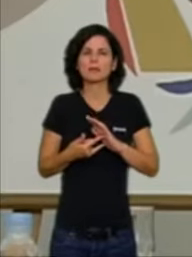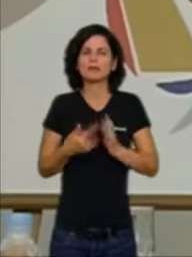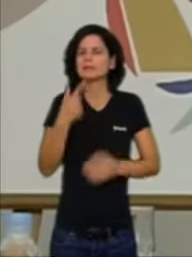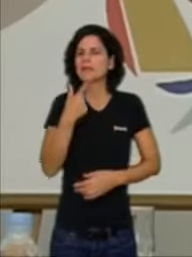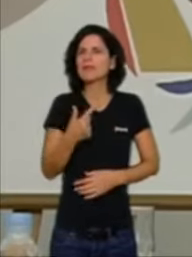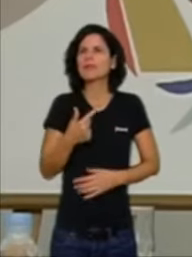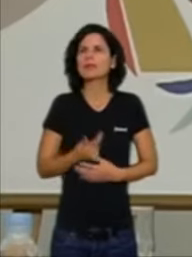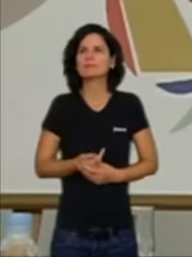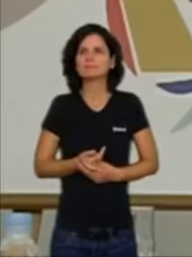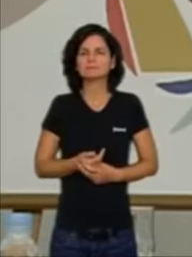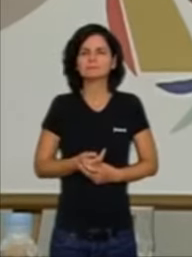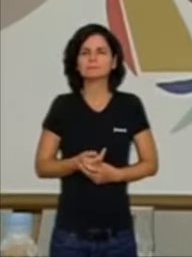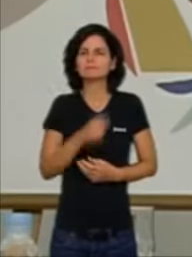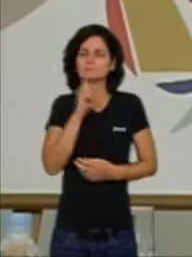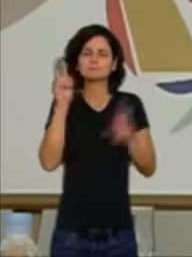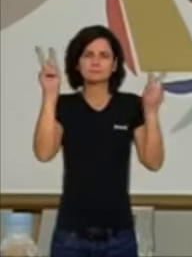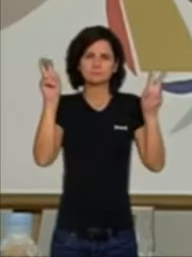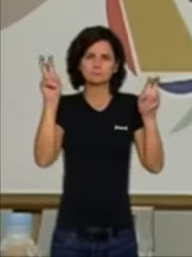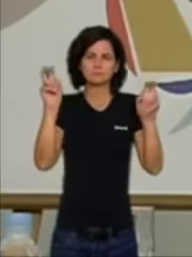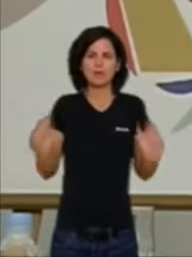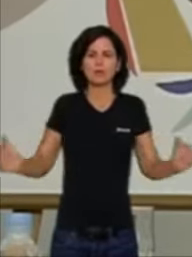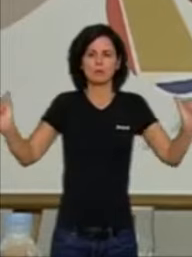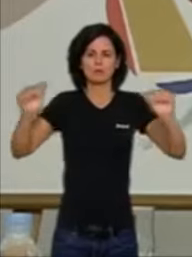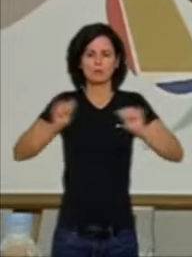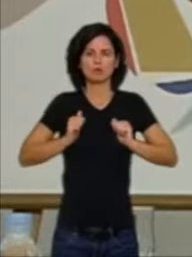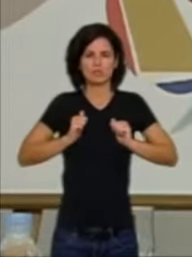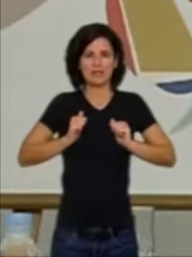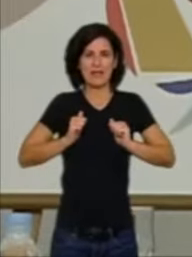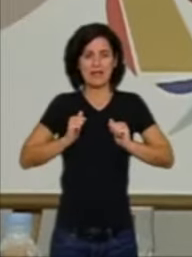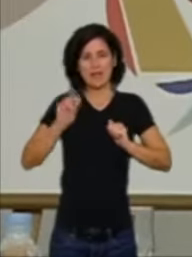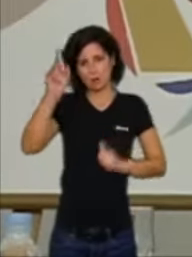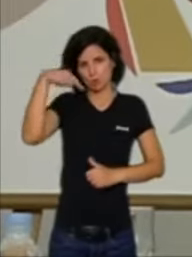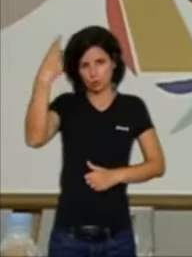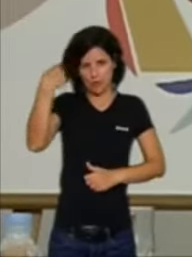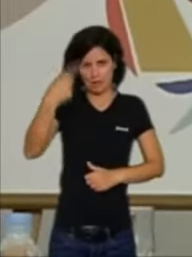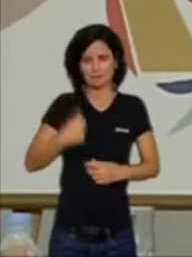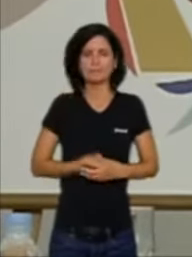la motxilla cultural,